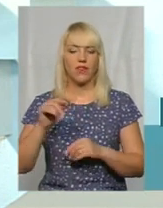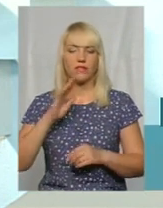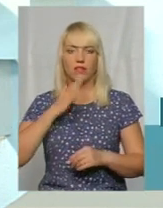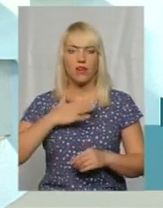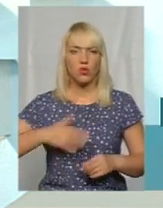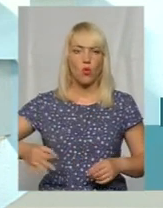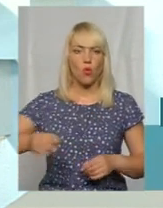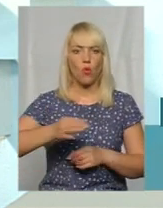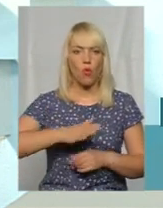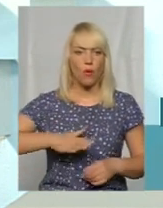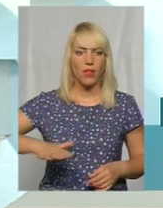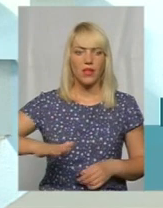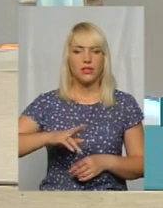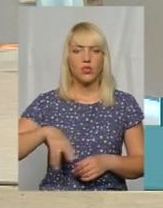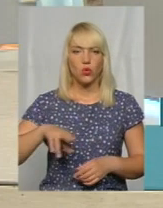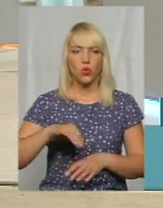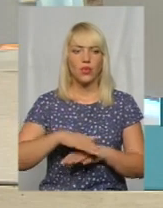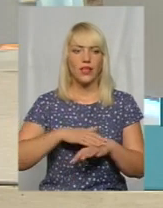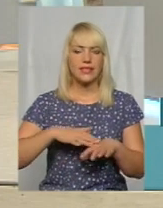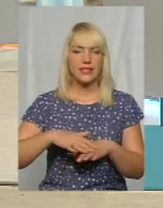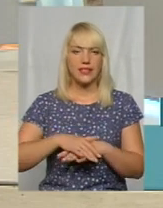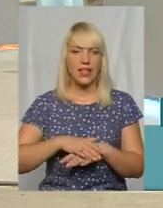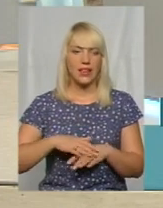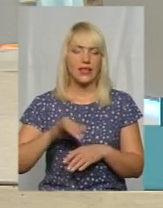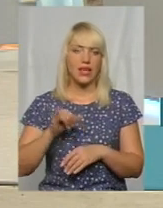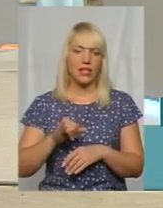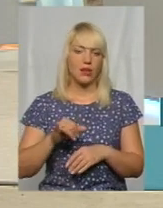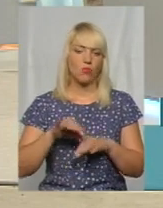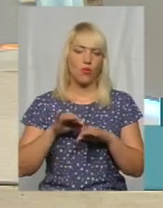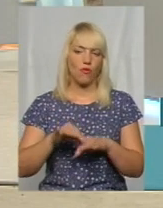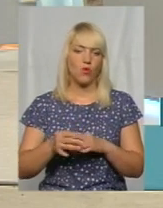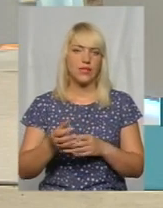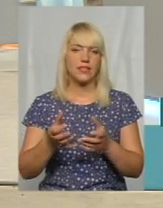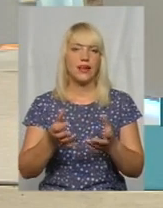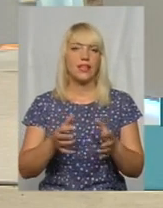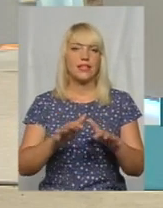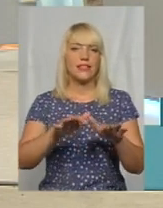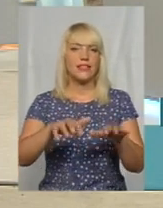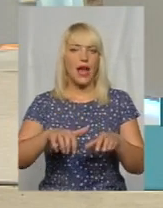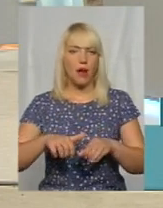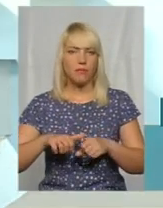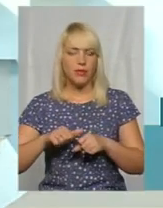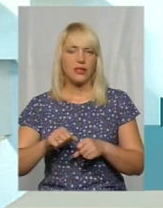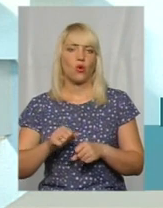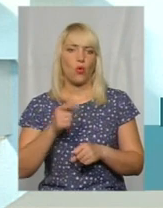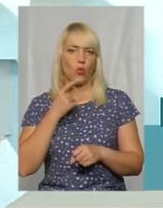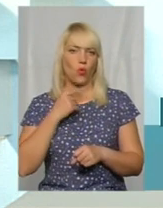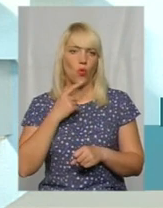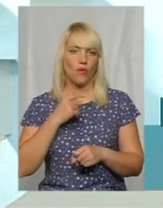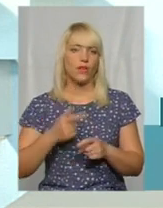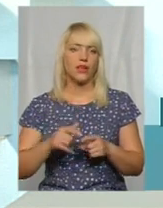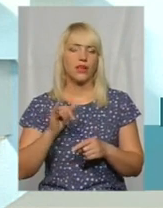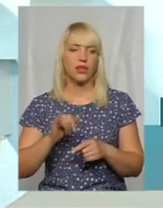області до населення, до донорів і проводяться забір крові. А з наявністю цього